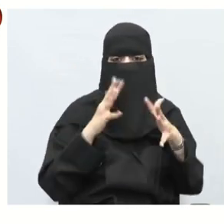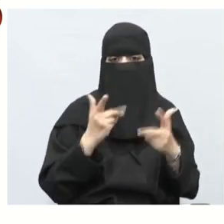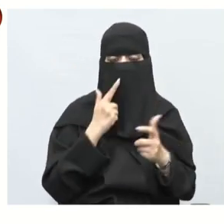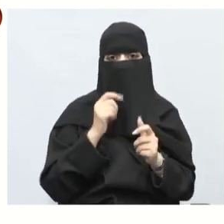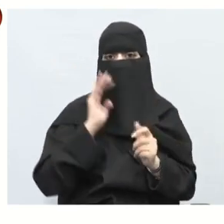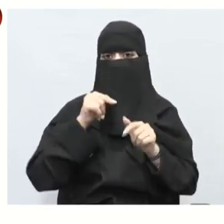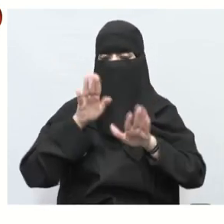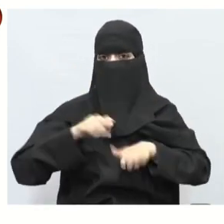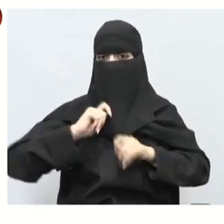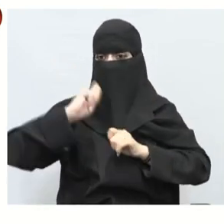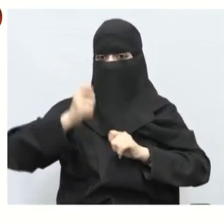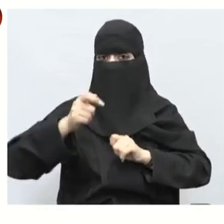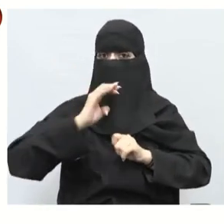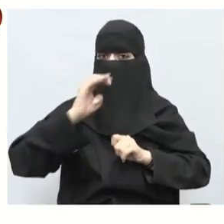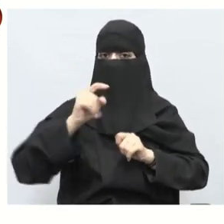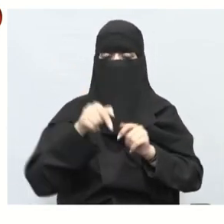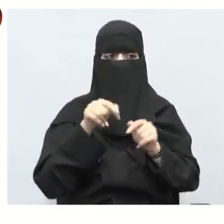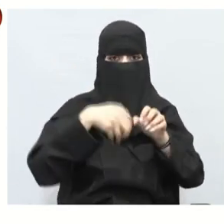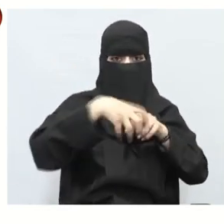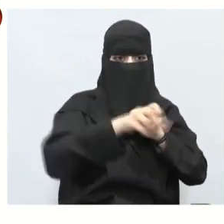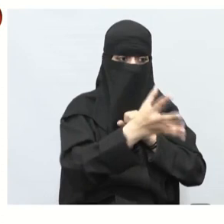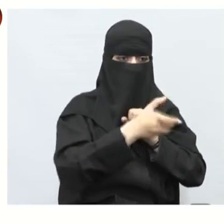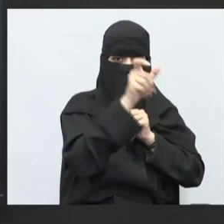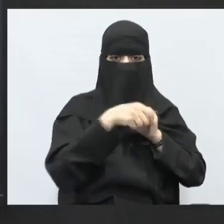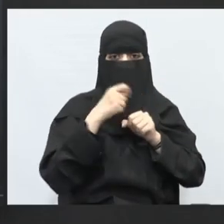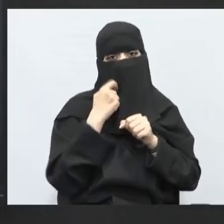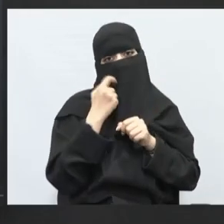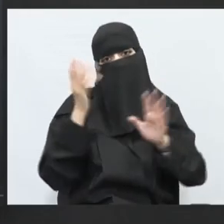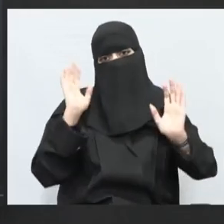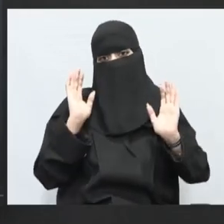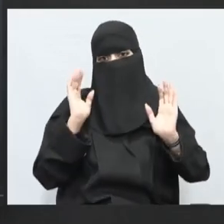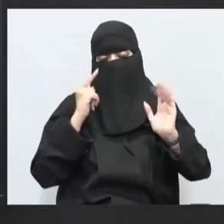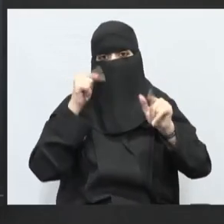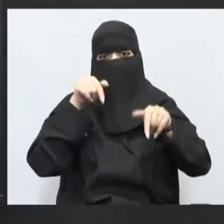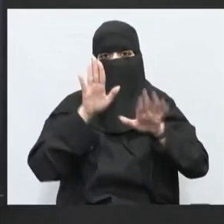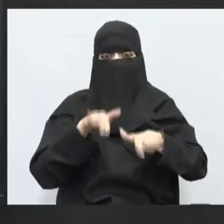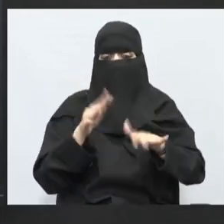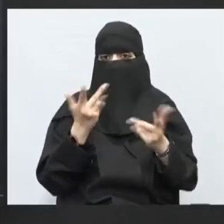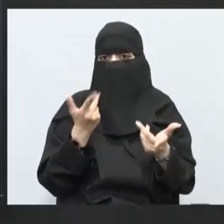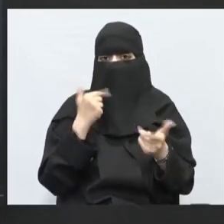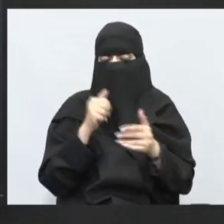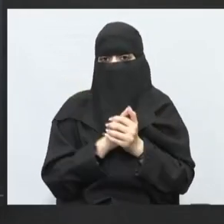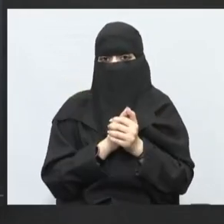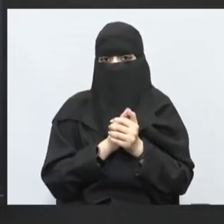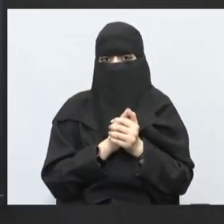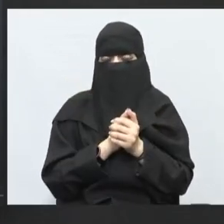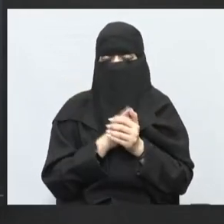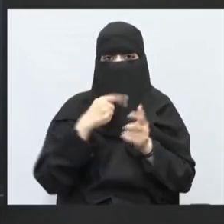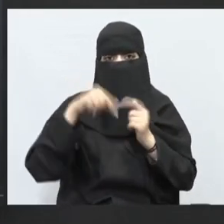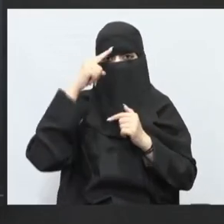المسألة مجهولة الآن هو عطانا المبلغ وعطانا النقل وعطانا القفص الوحيد